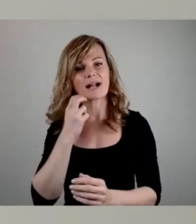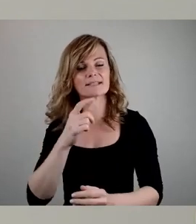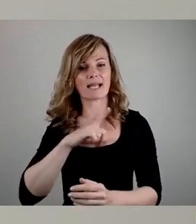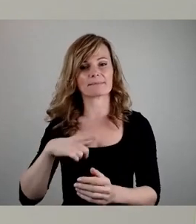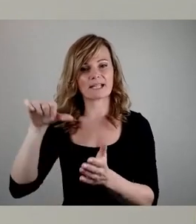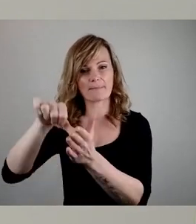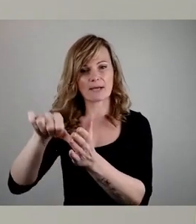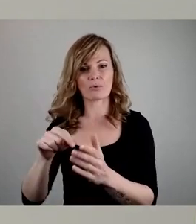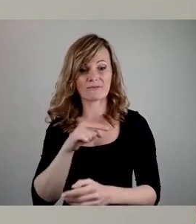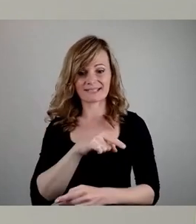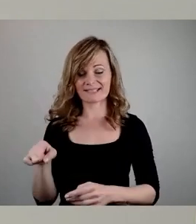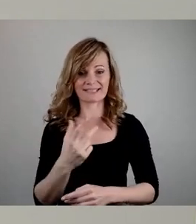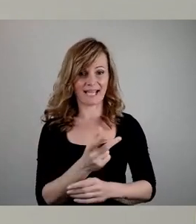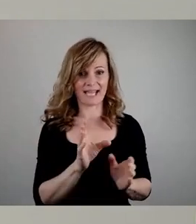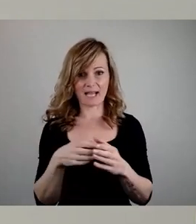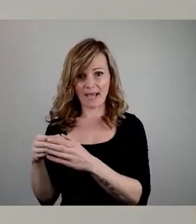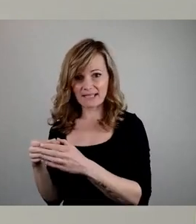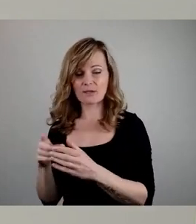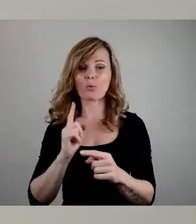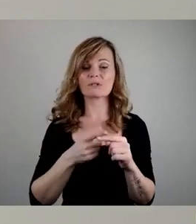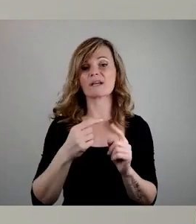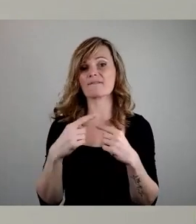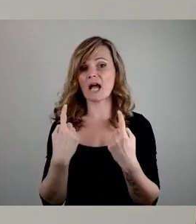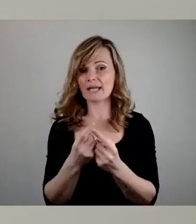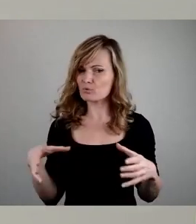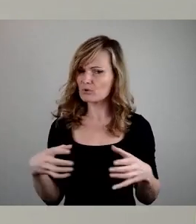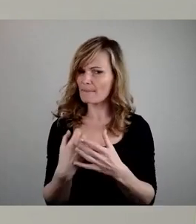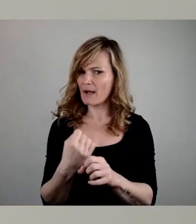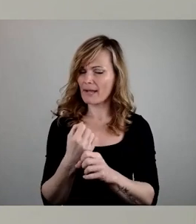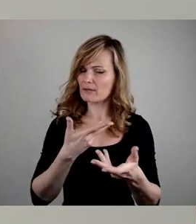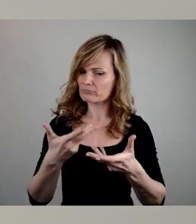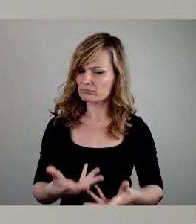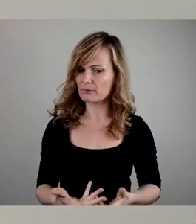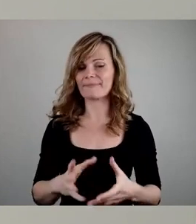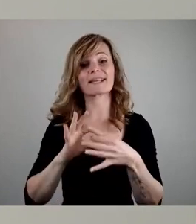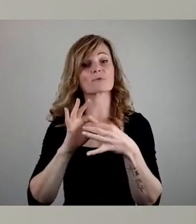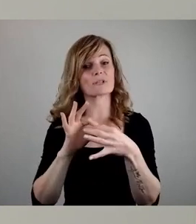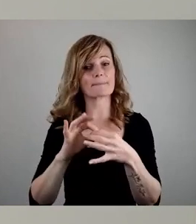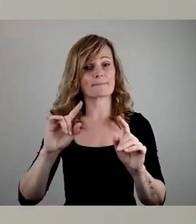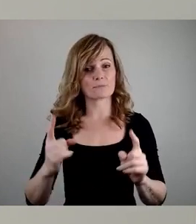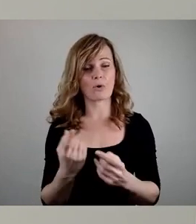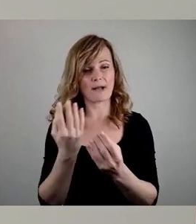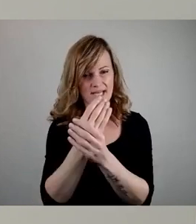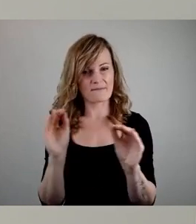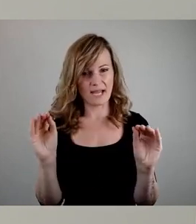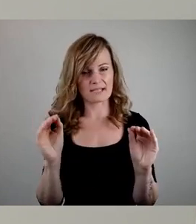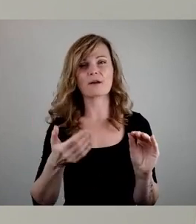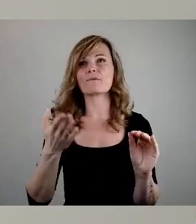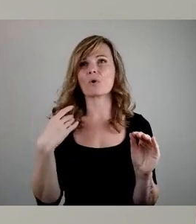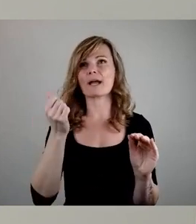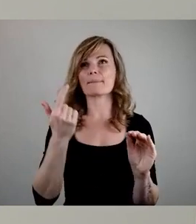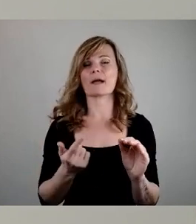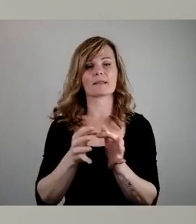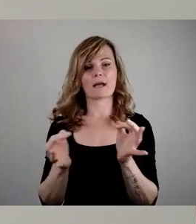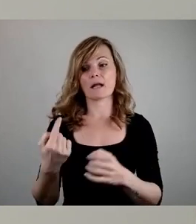weiteren Vereinen erfolgt. In dem Zusammenhang möchte ich noch einmal darauf hinweisen, vor wenigen Tagen, am 9.